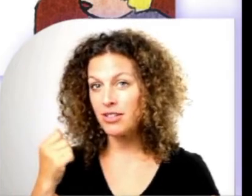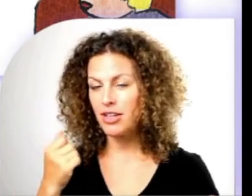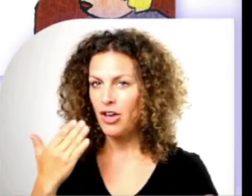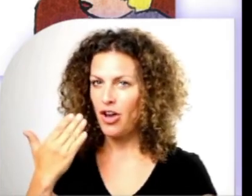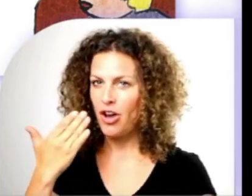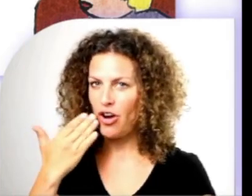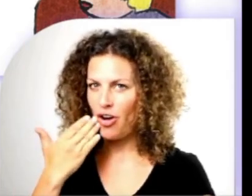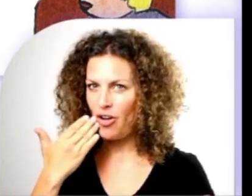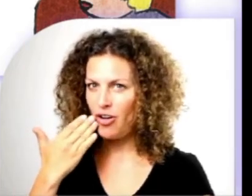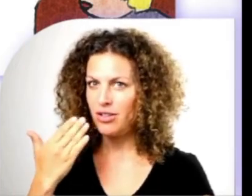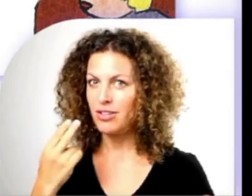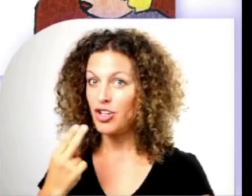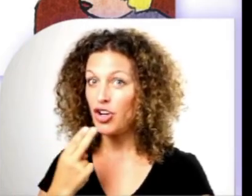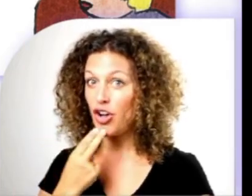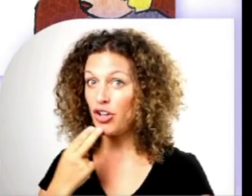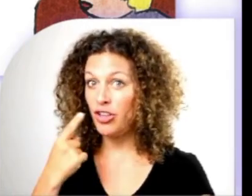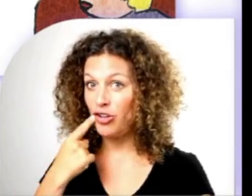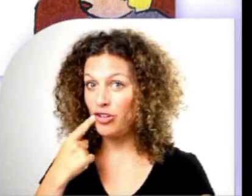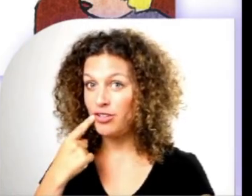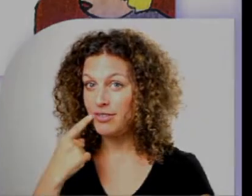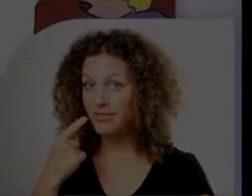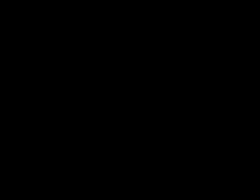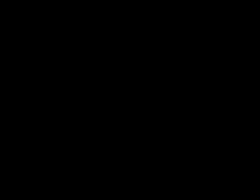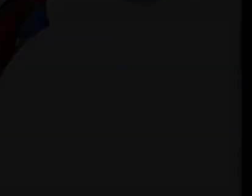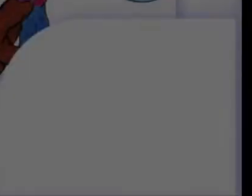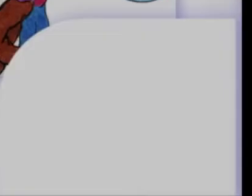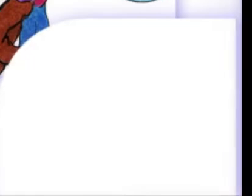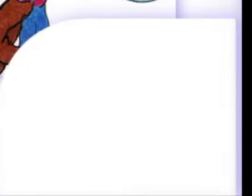en codant.